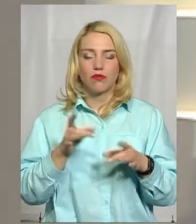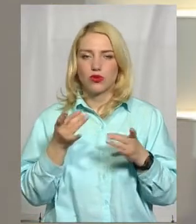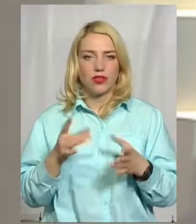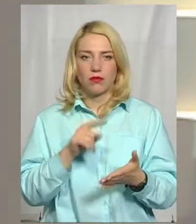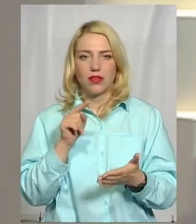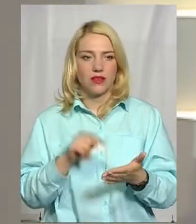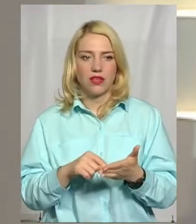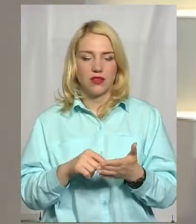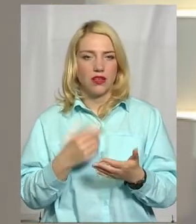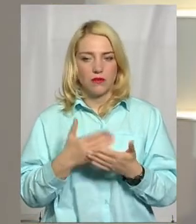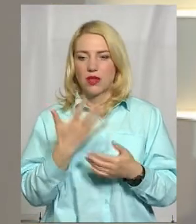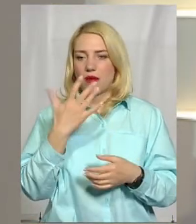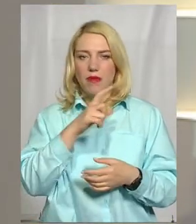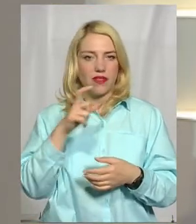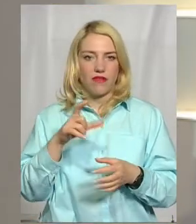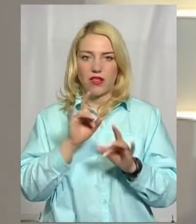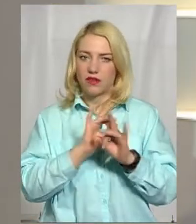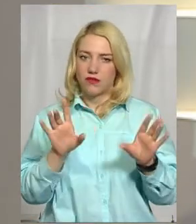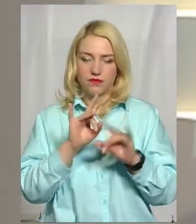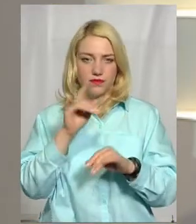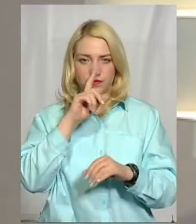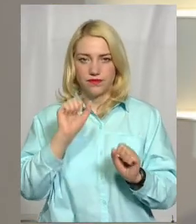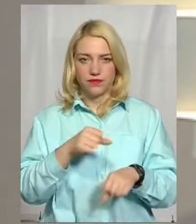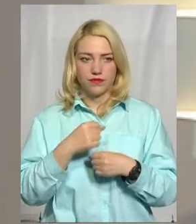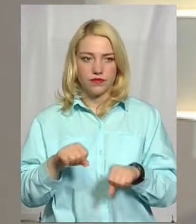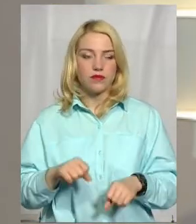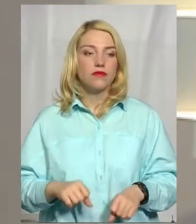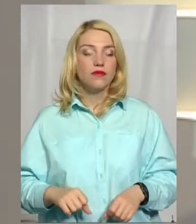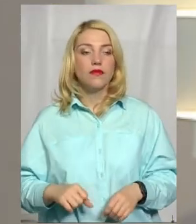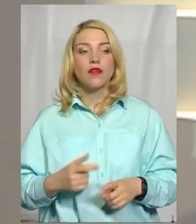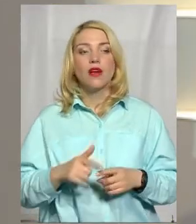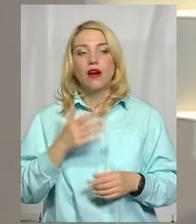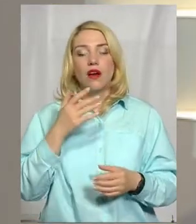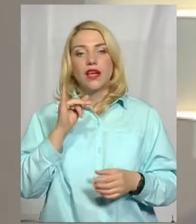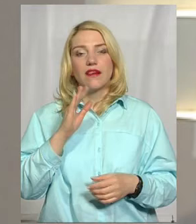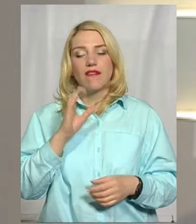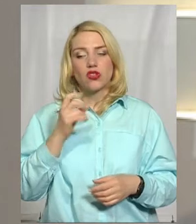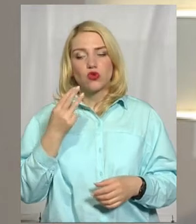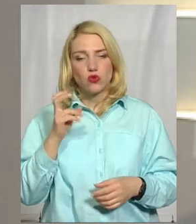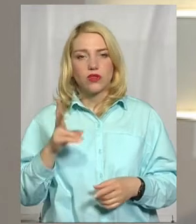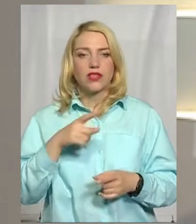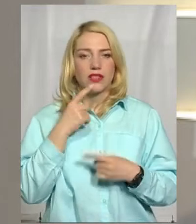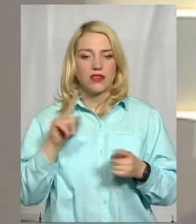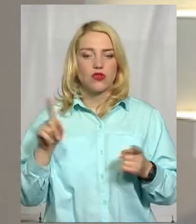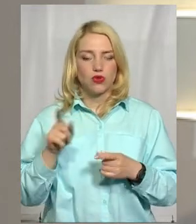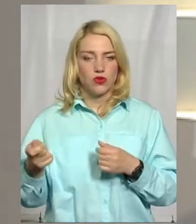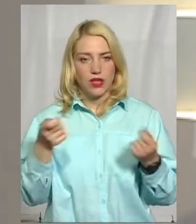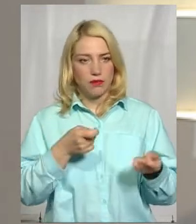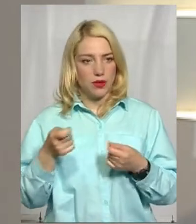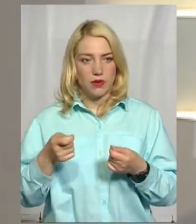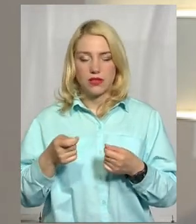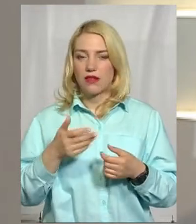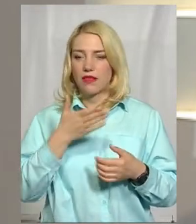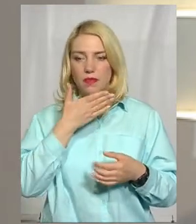питання, що його можна там за 5 хвилин розповісти. До речі, казав Юрій Басюк, що у них їхні перевізники приміські не